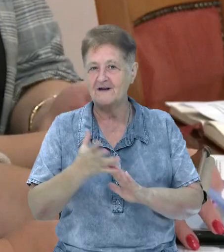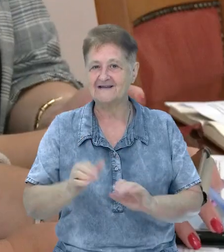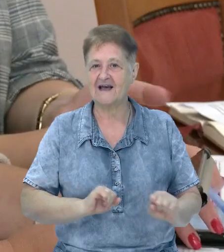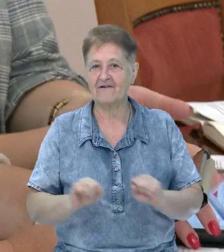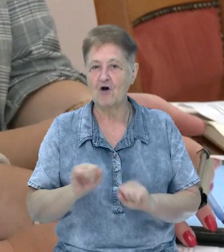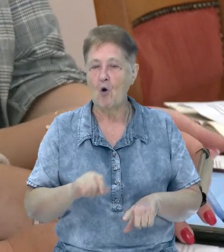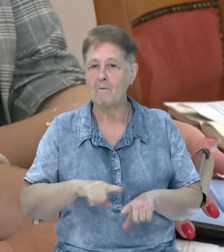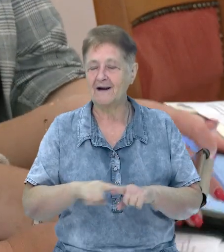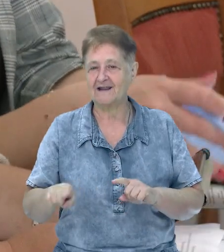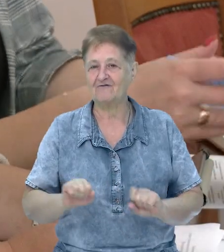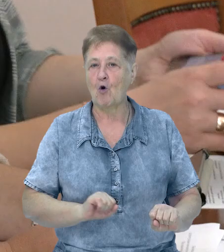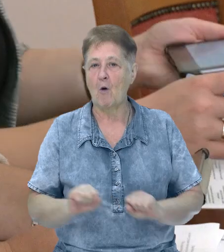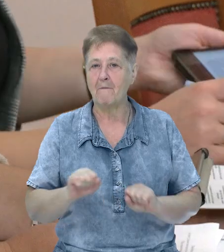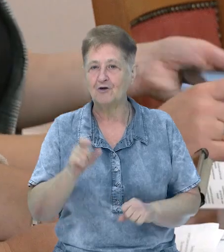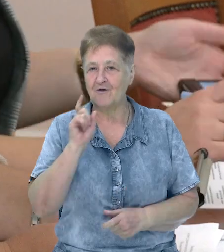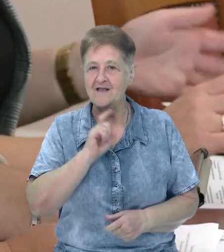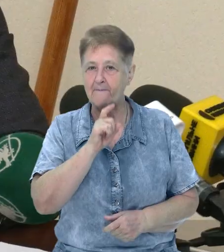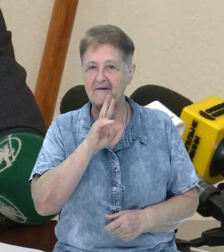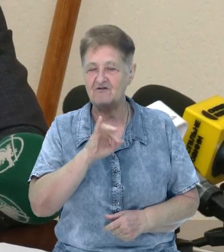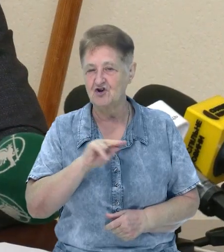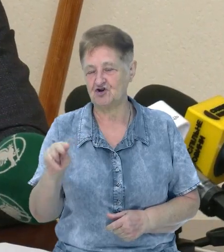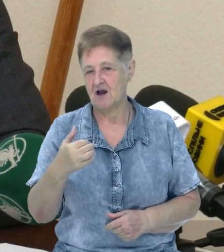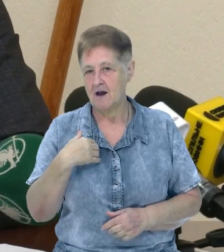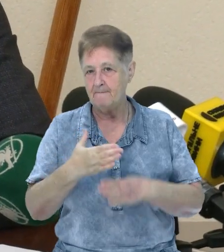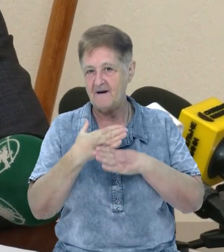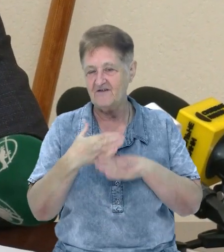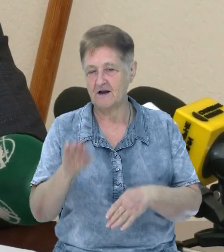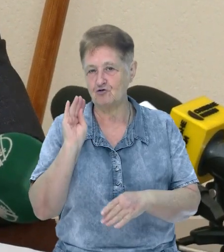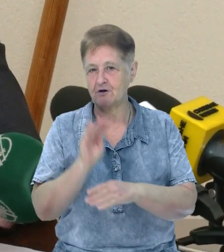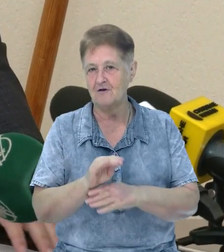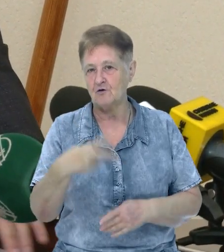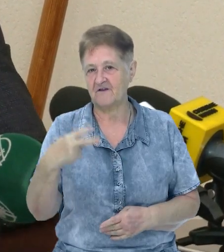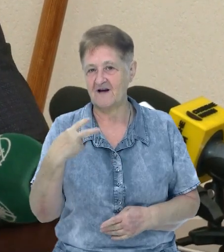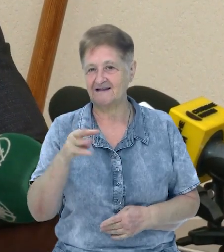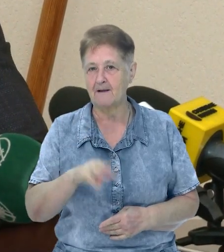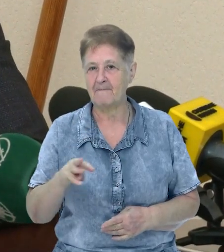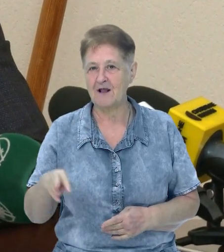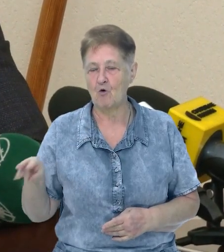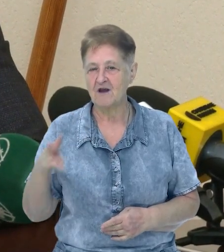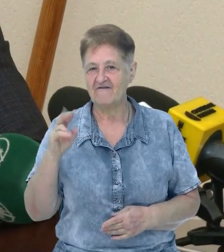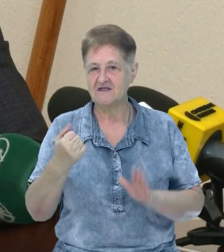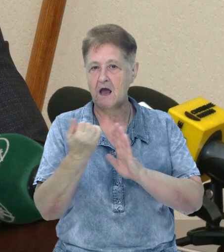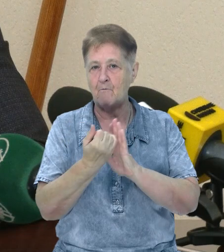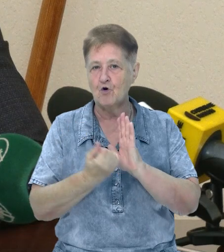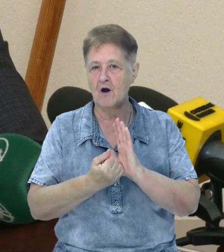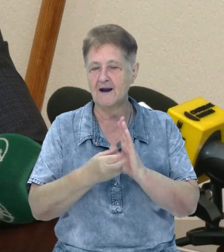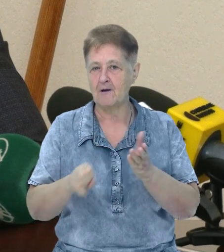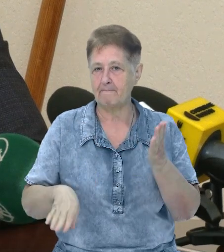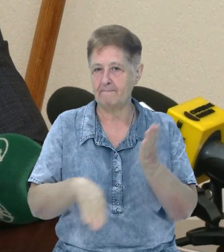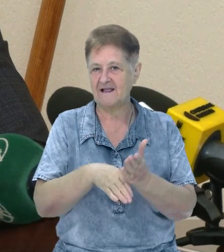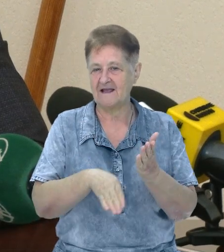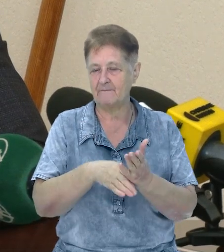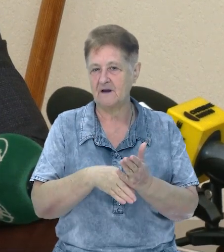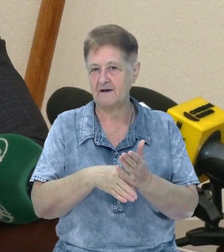керівництвом оперативного командування «Північ». Ми виділяємо додатково 20 мільйонів на програму шефської підтримки